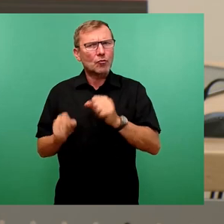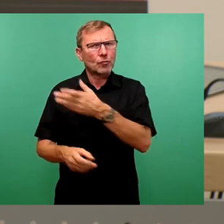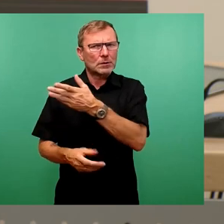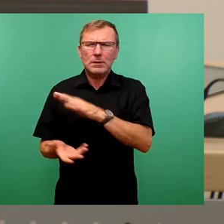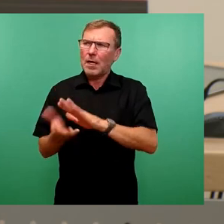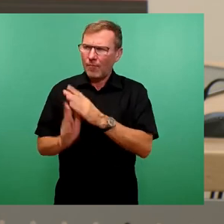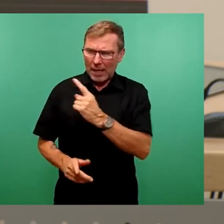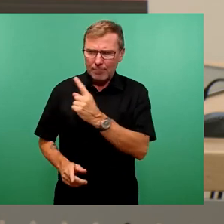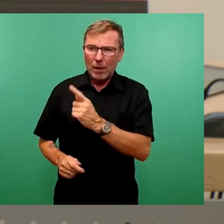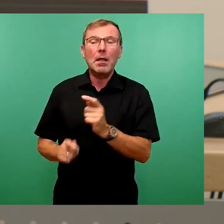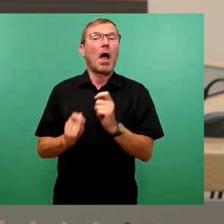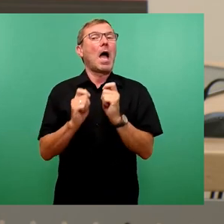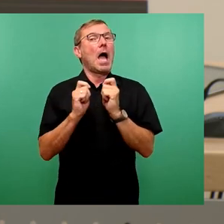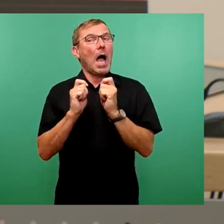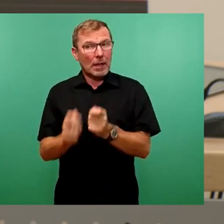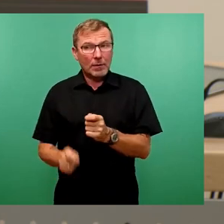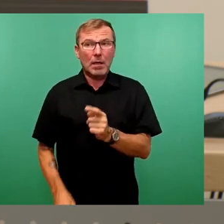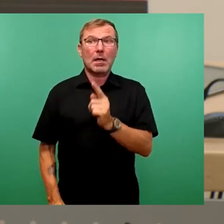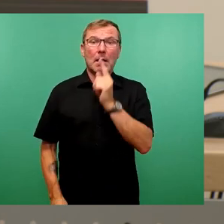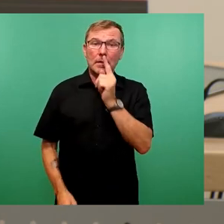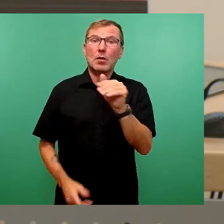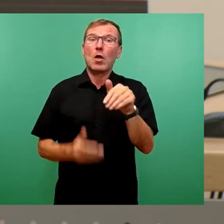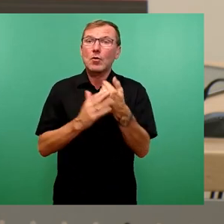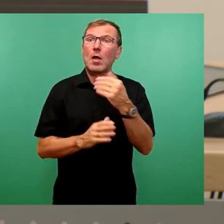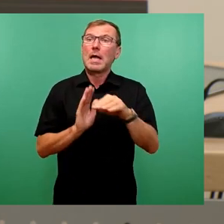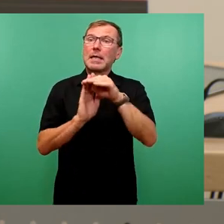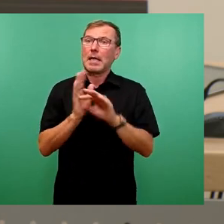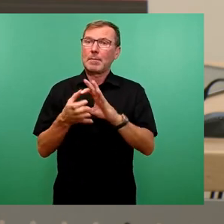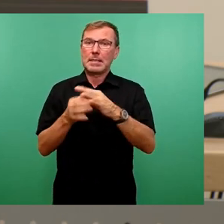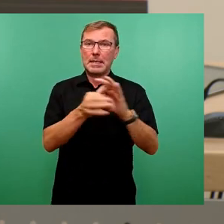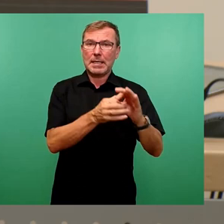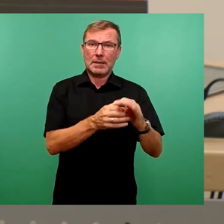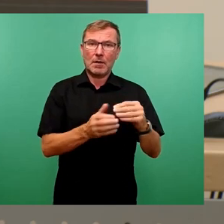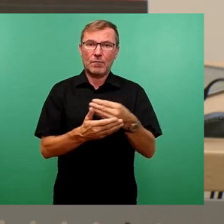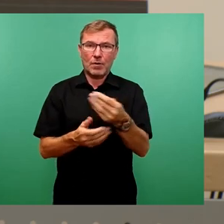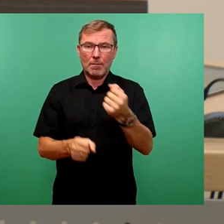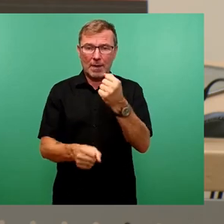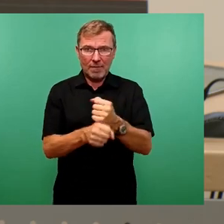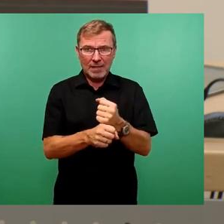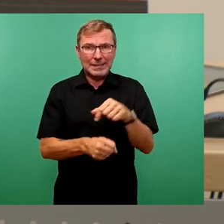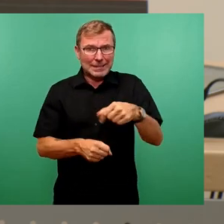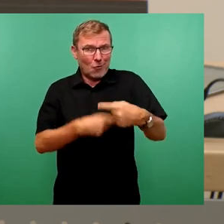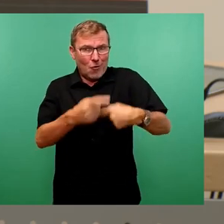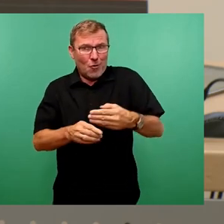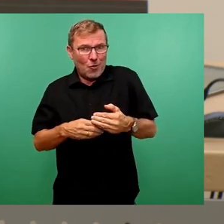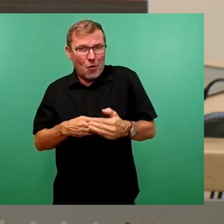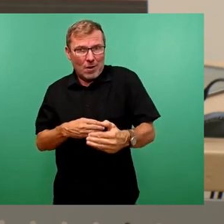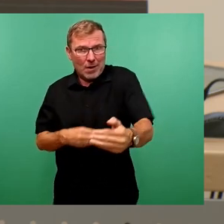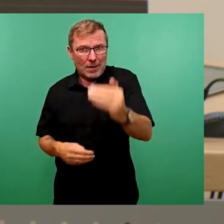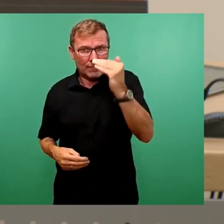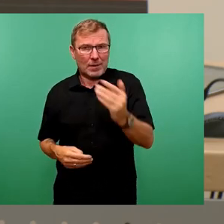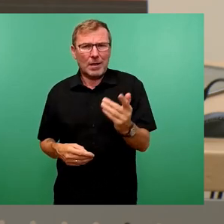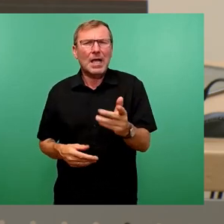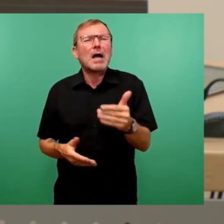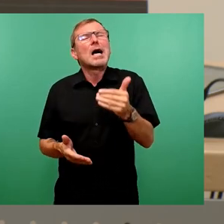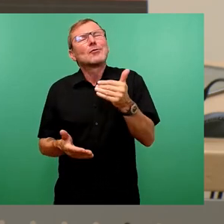gestellt wird, sobald die neue Terminkette für die Vergabe feststeht. Das läuft ja gerade. Spätestens jedoch